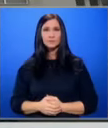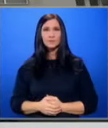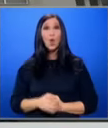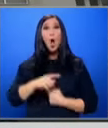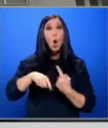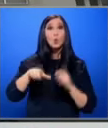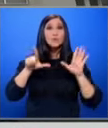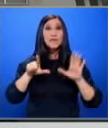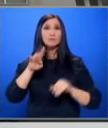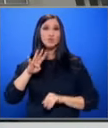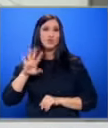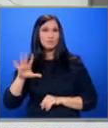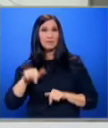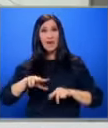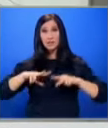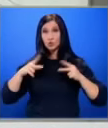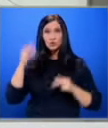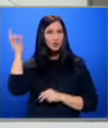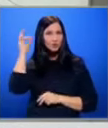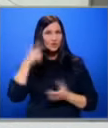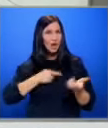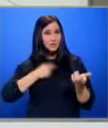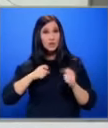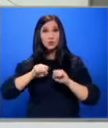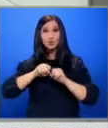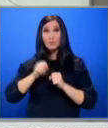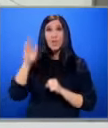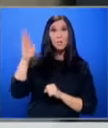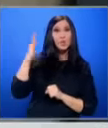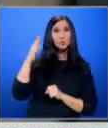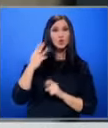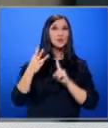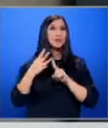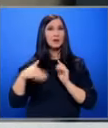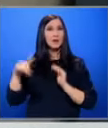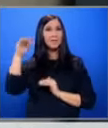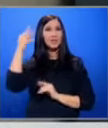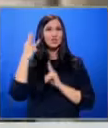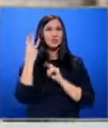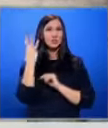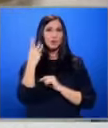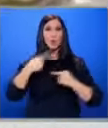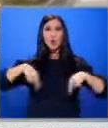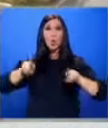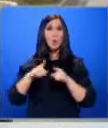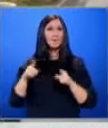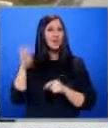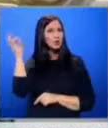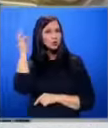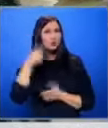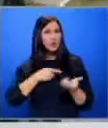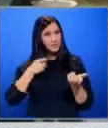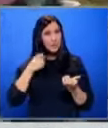Около 7.45 тази сутрин се чуват изстрели. Изчупени са прозорците на третия етаж на трето РПО Чухте ли изстрелите?